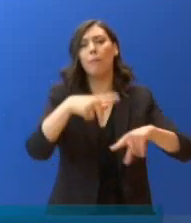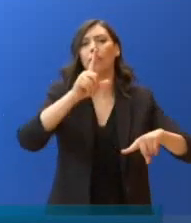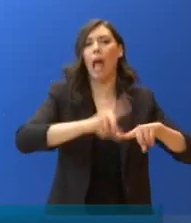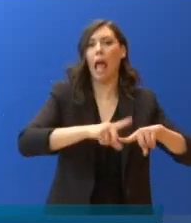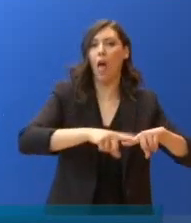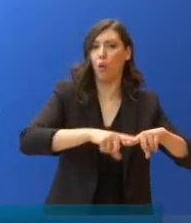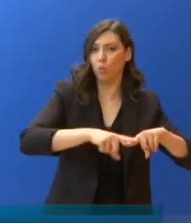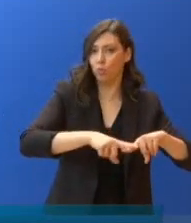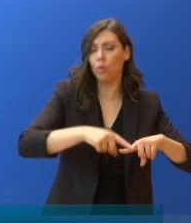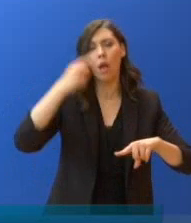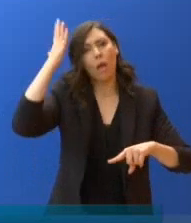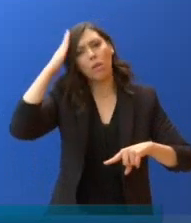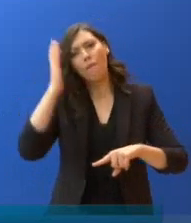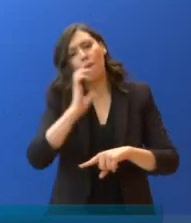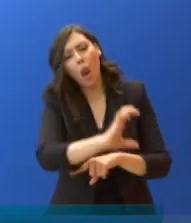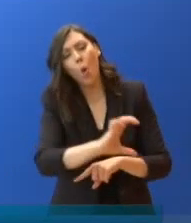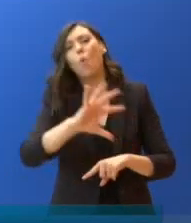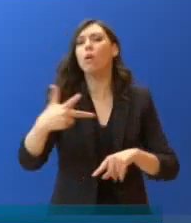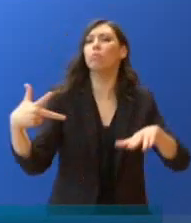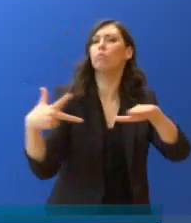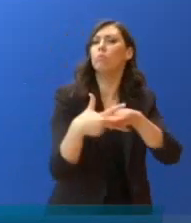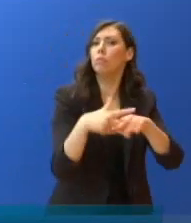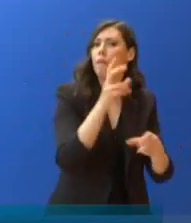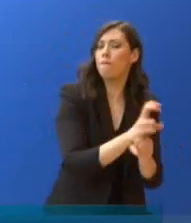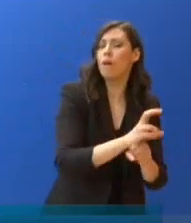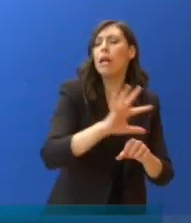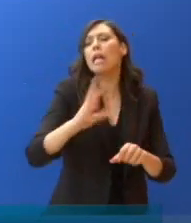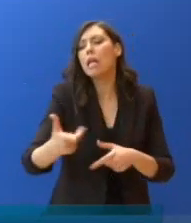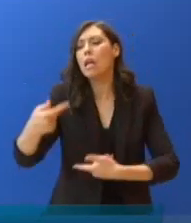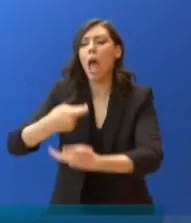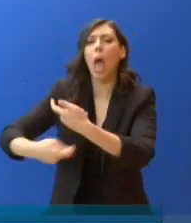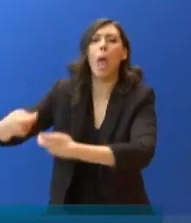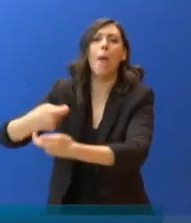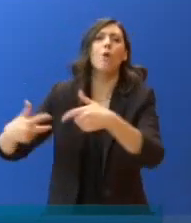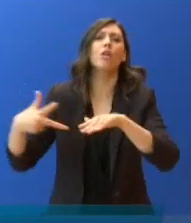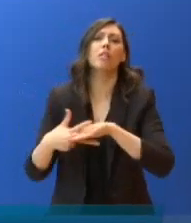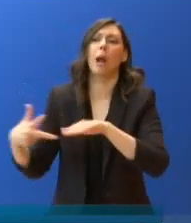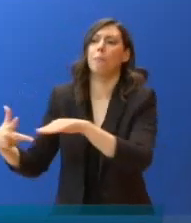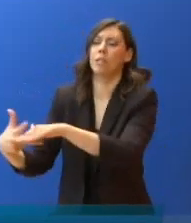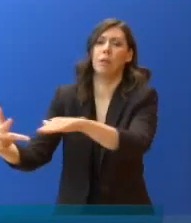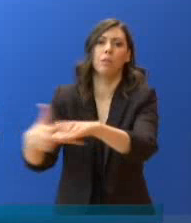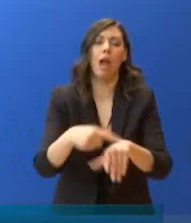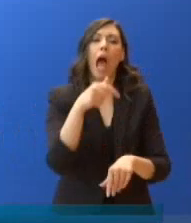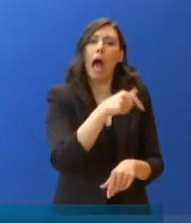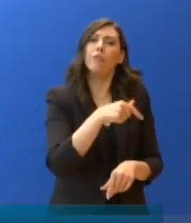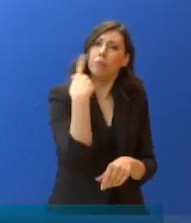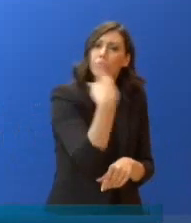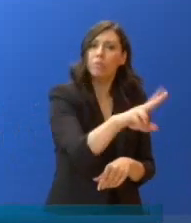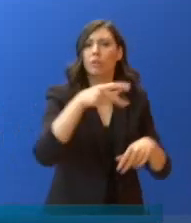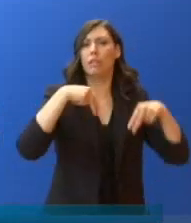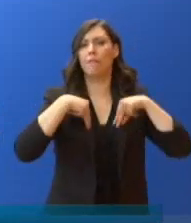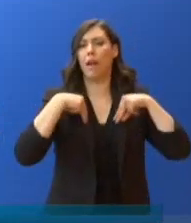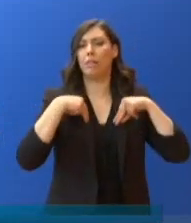στα τραπεζικά της διαθέσιμα, είτε στις εμπορικές τράπεζες. Και είναι χρήματα φορέων της Γενικής Κυβέρνησης. Τα χρήματα αυτά υπήρχαν